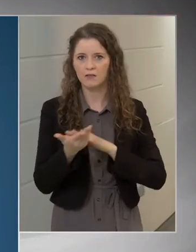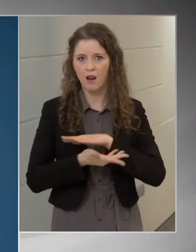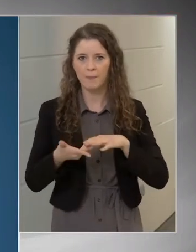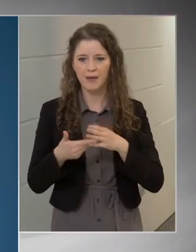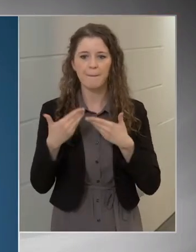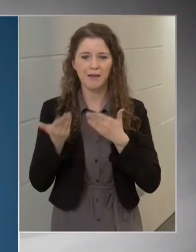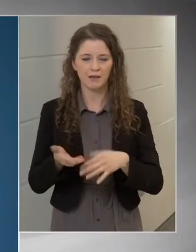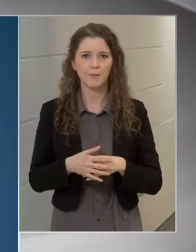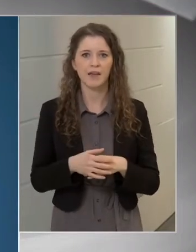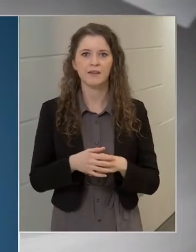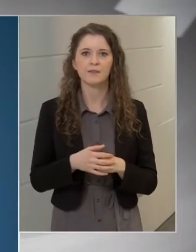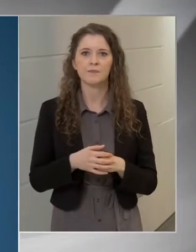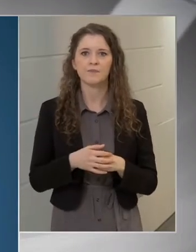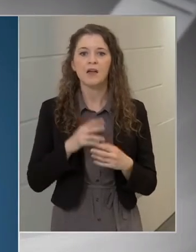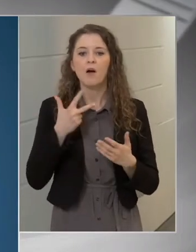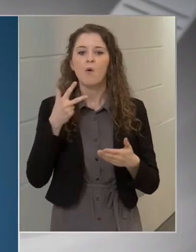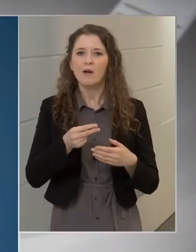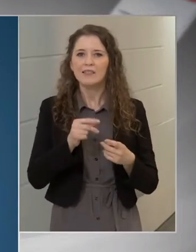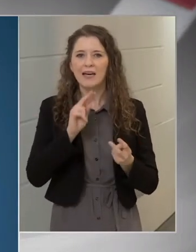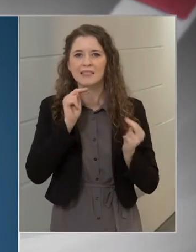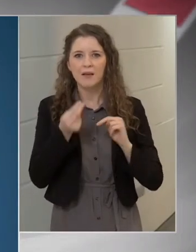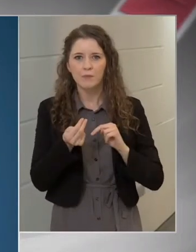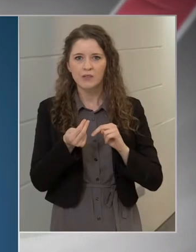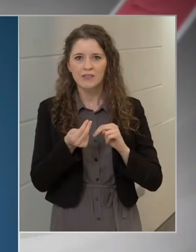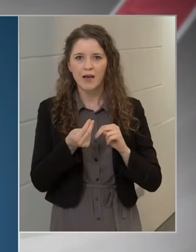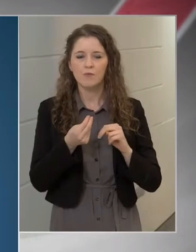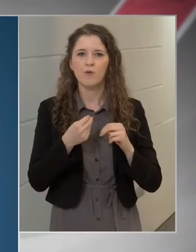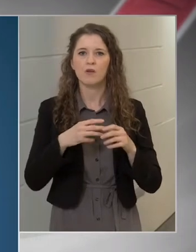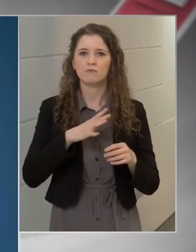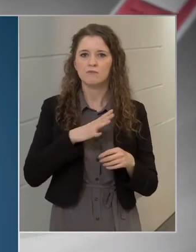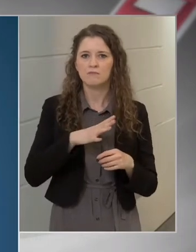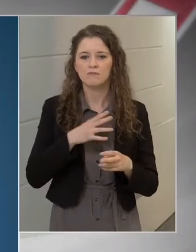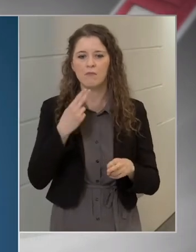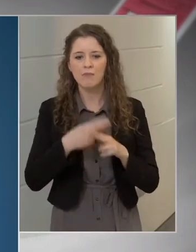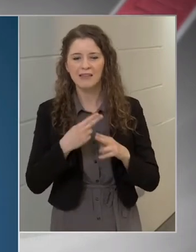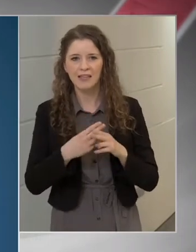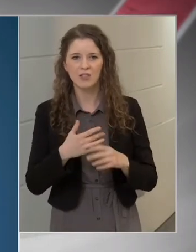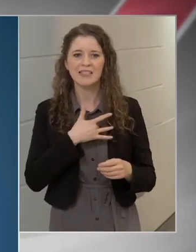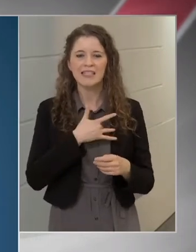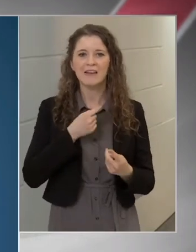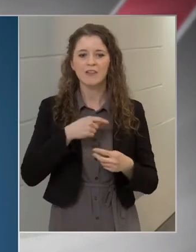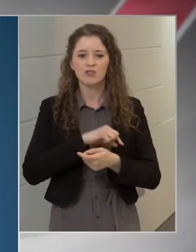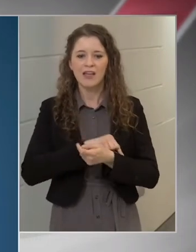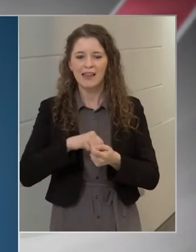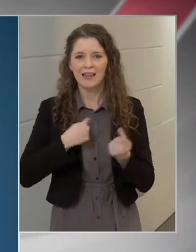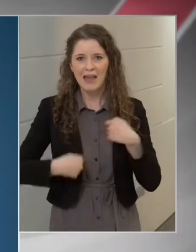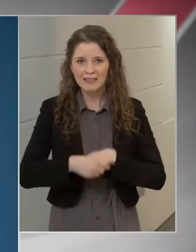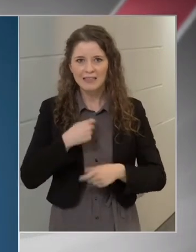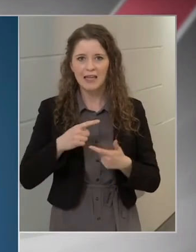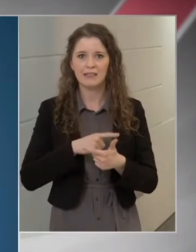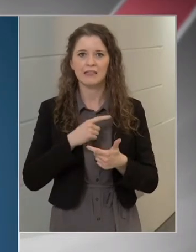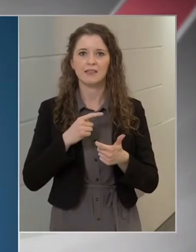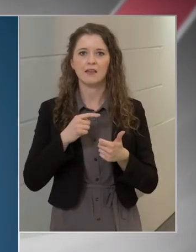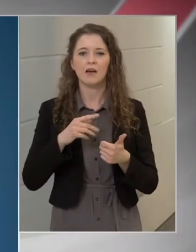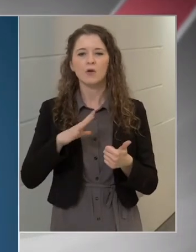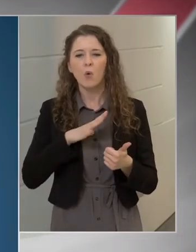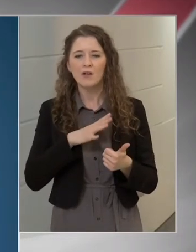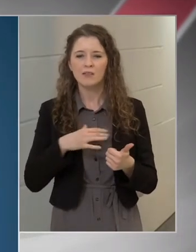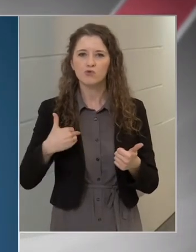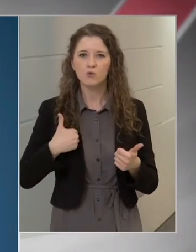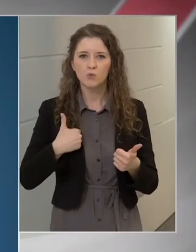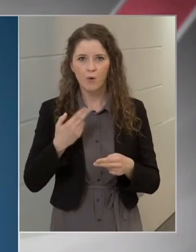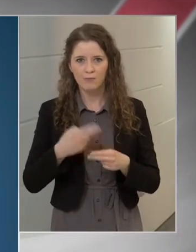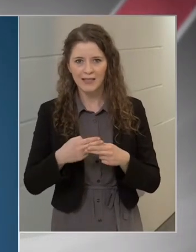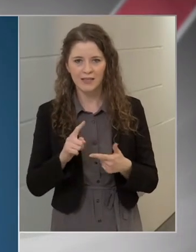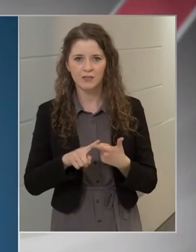oltás szempontjából kockázatos krónikus betegségek, a szív- és érrendszeri, a krónikus tüdőbetegség,